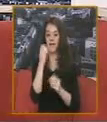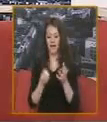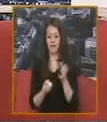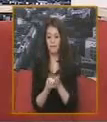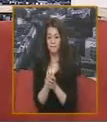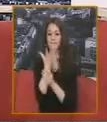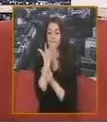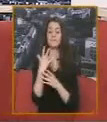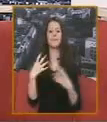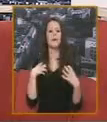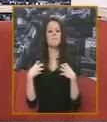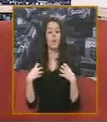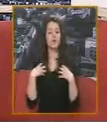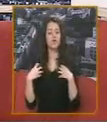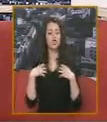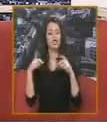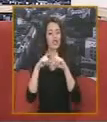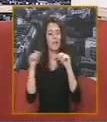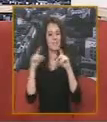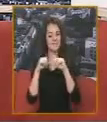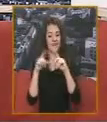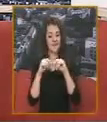Zvezdara Teatar